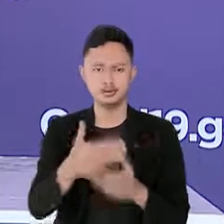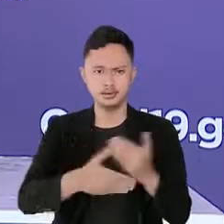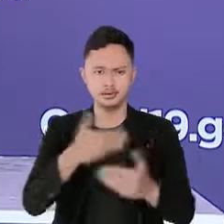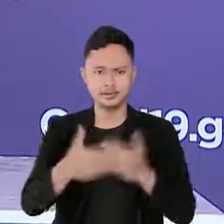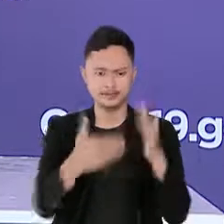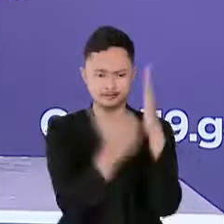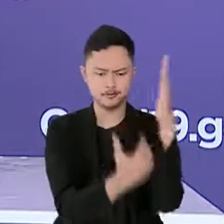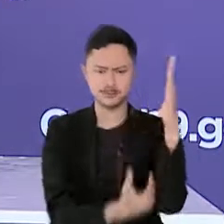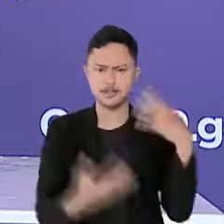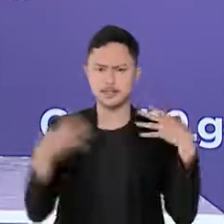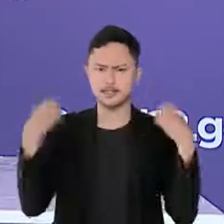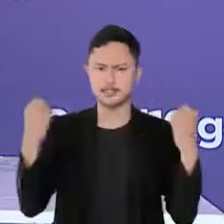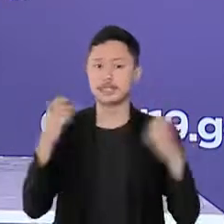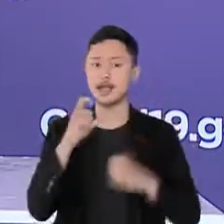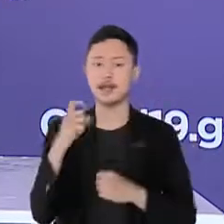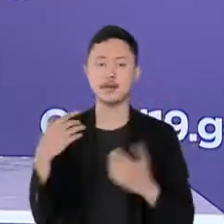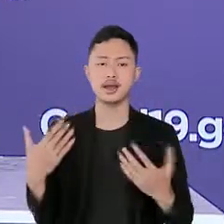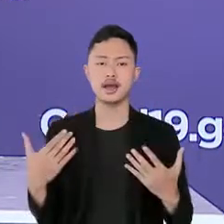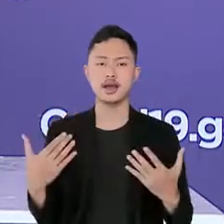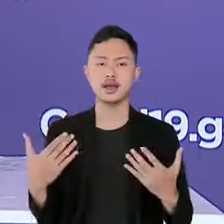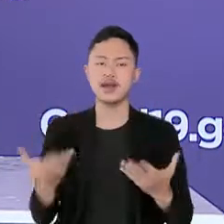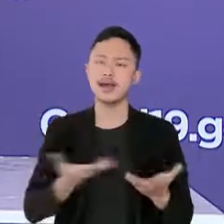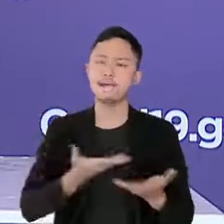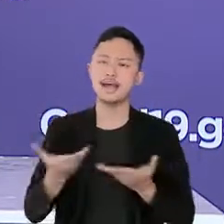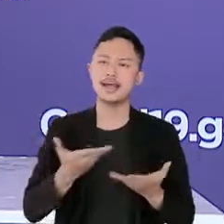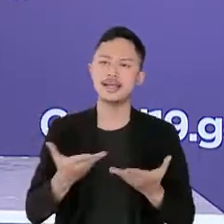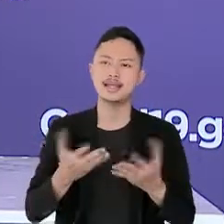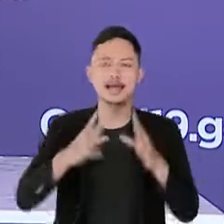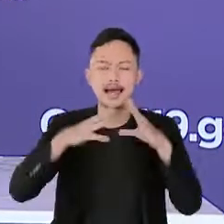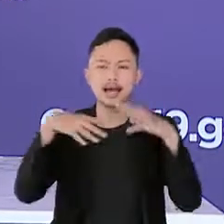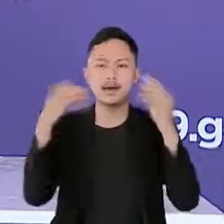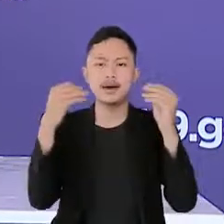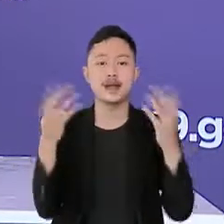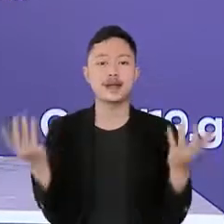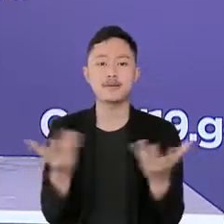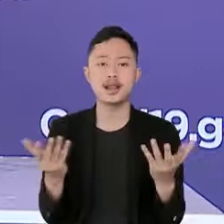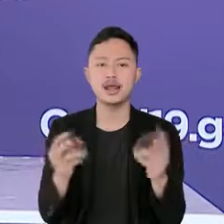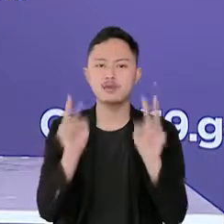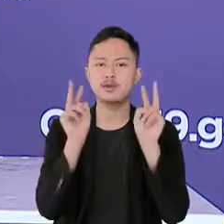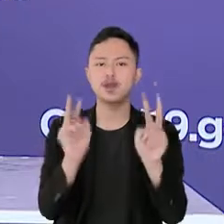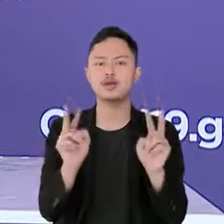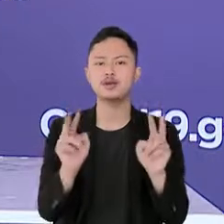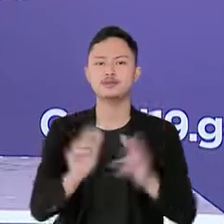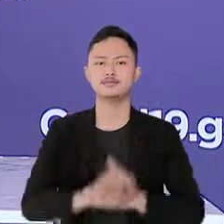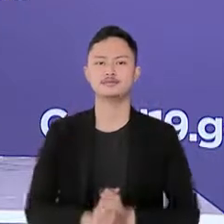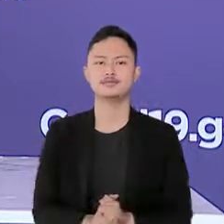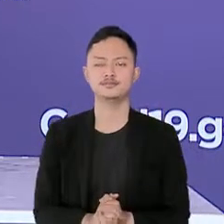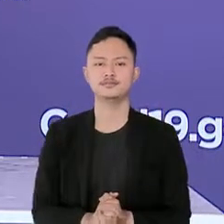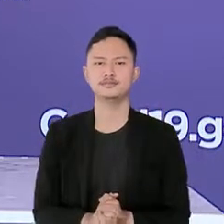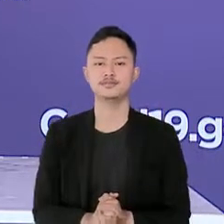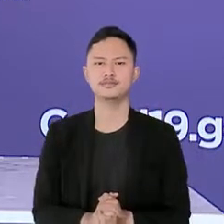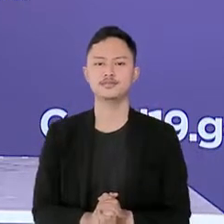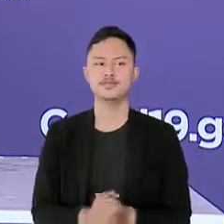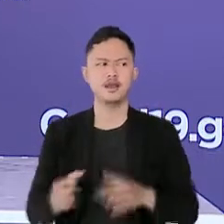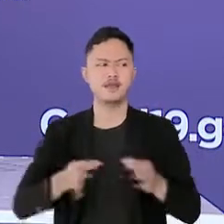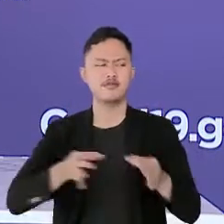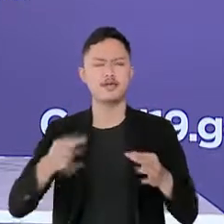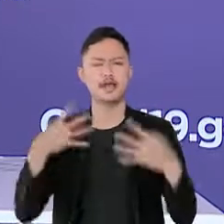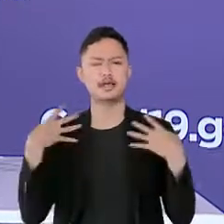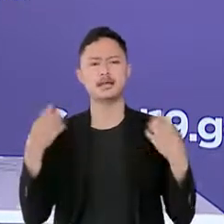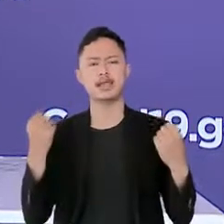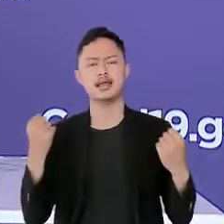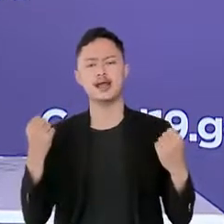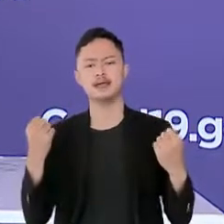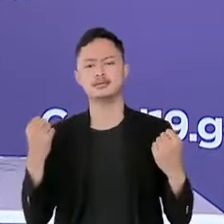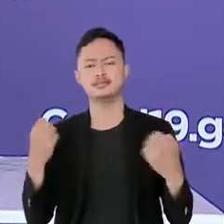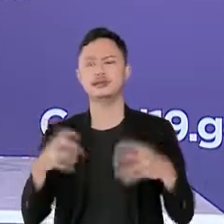egakan protokol kesehatan dengan cara yang persuasif dan simpatik terhadap penonton menyediakan fasilitas kesehatan dan ambul